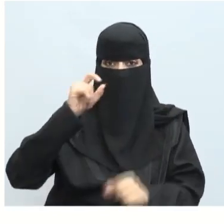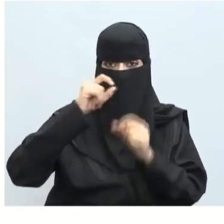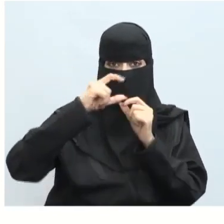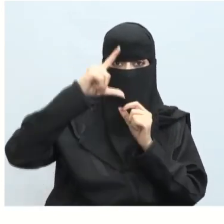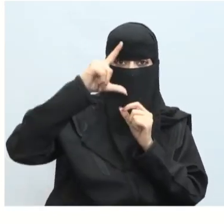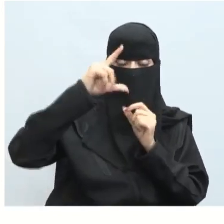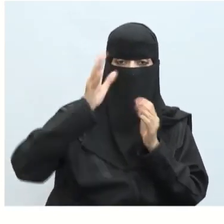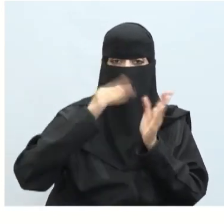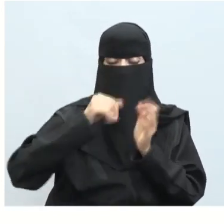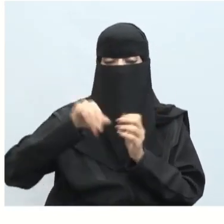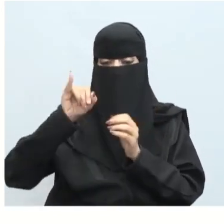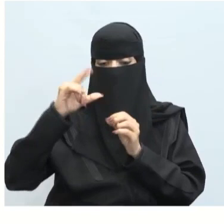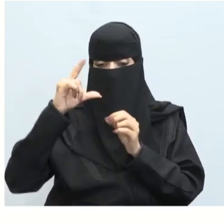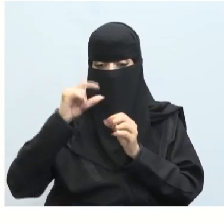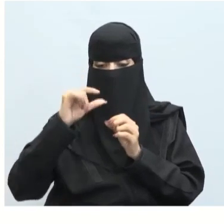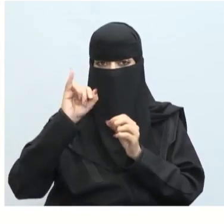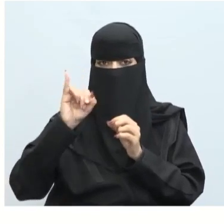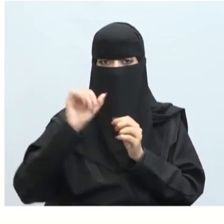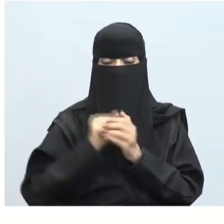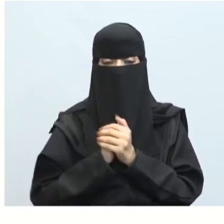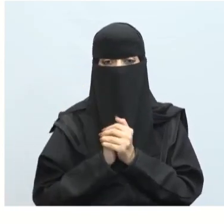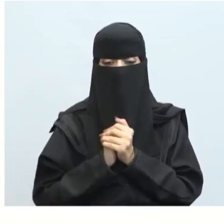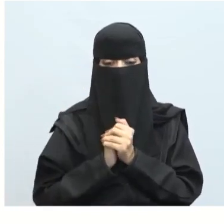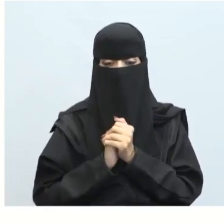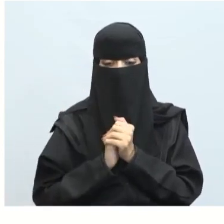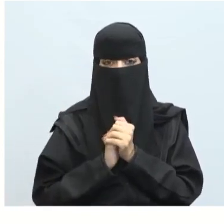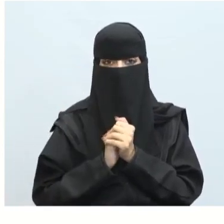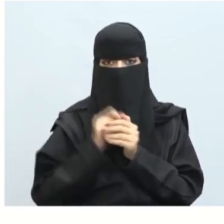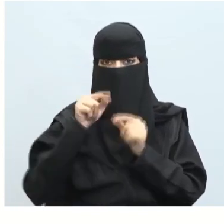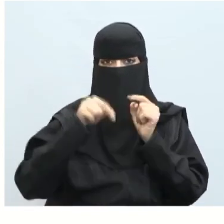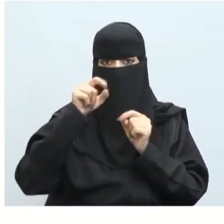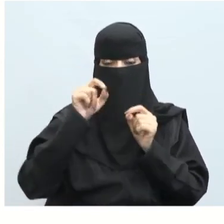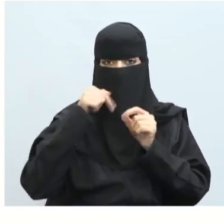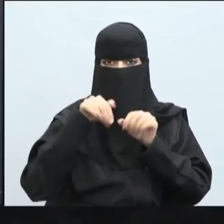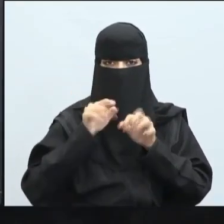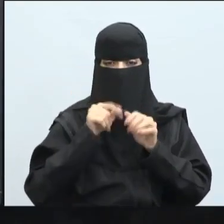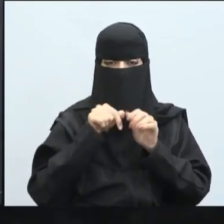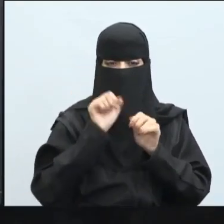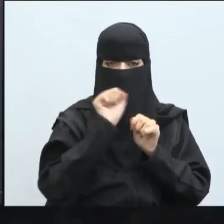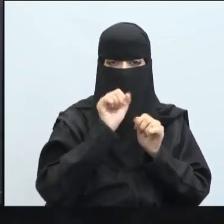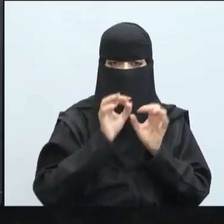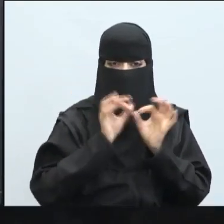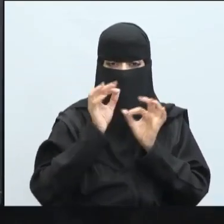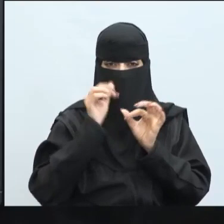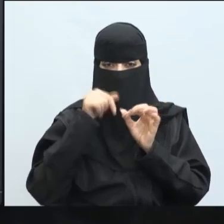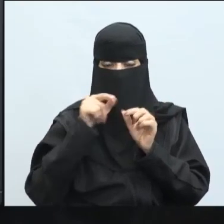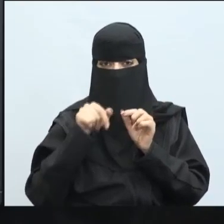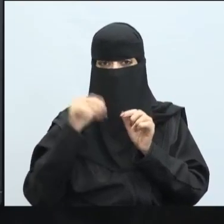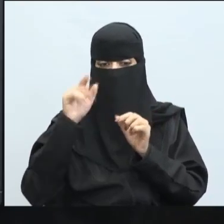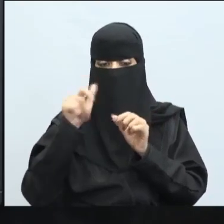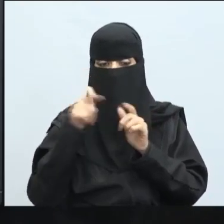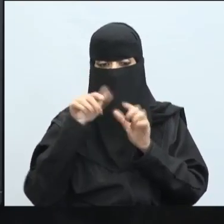وفي Image لدينا Eye Small وهنا Case Sensitive يعني حساسية الأحرف